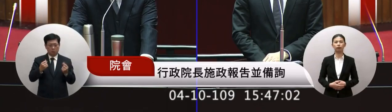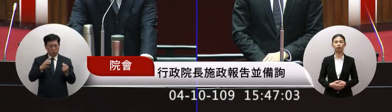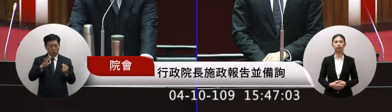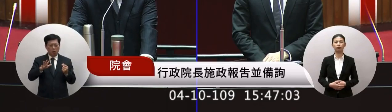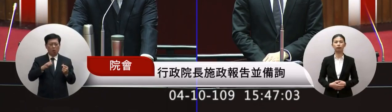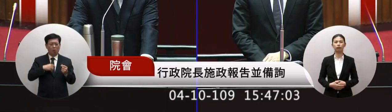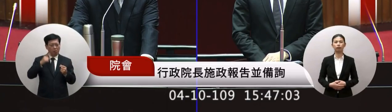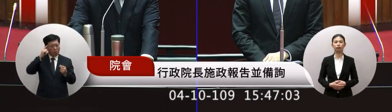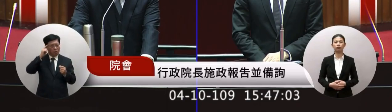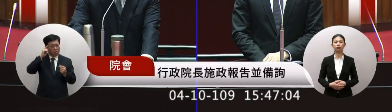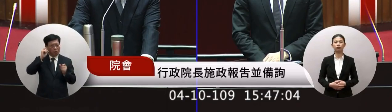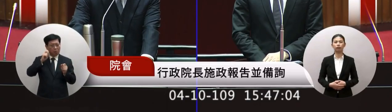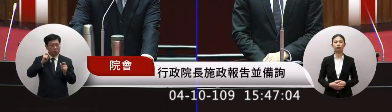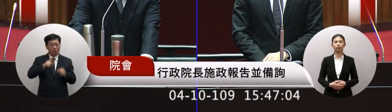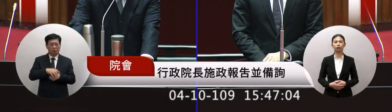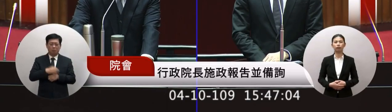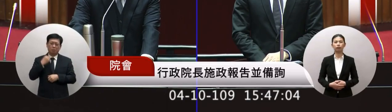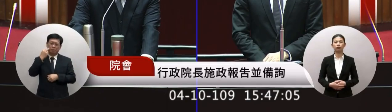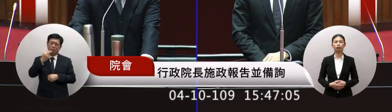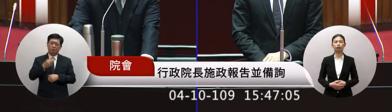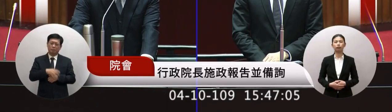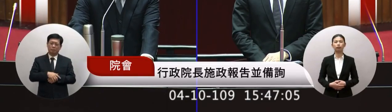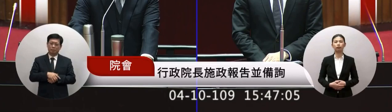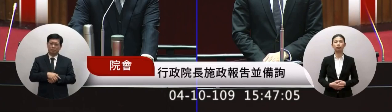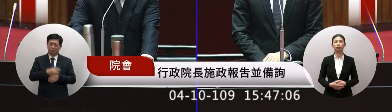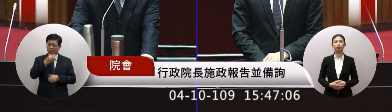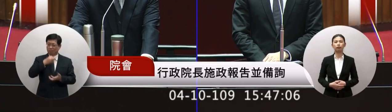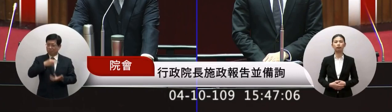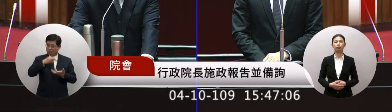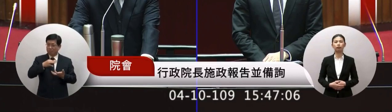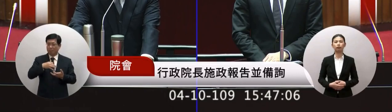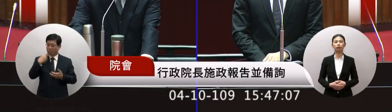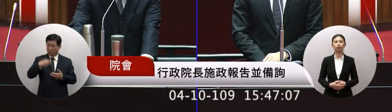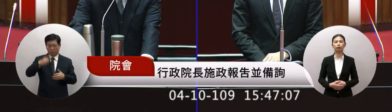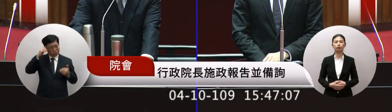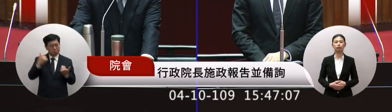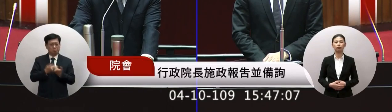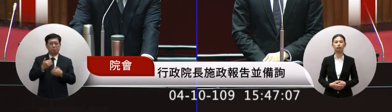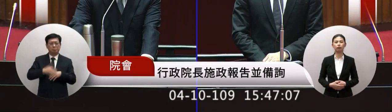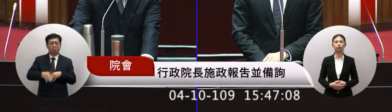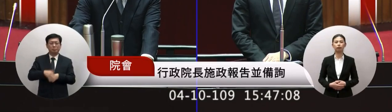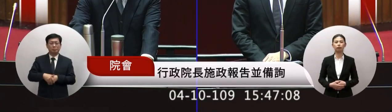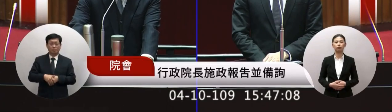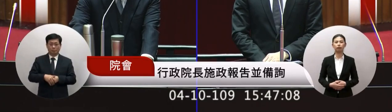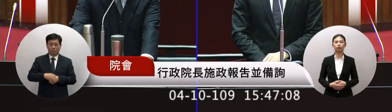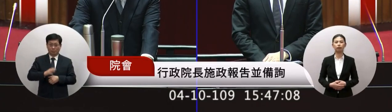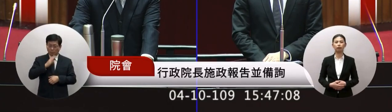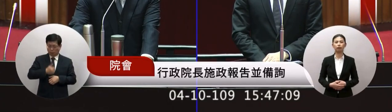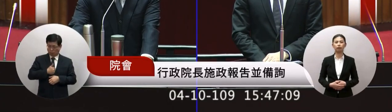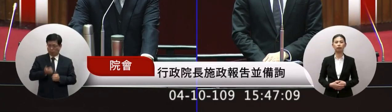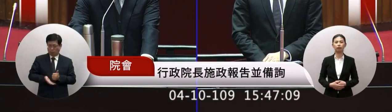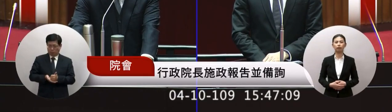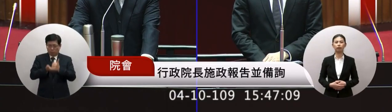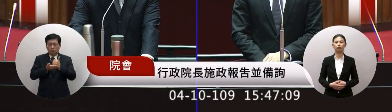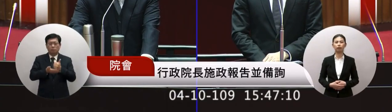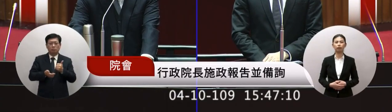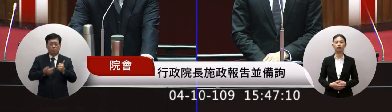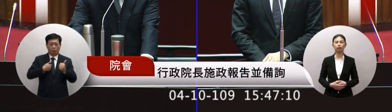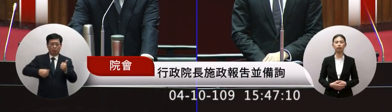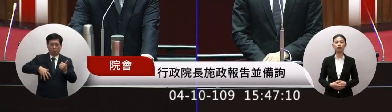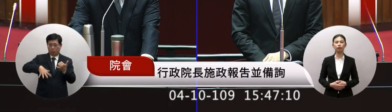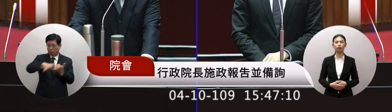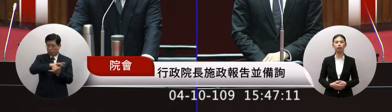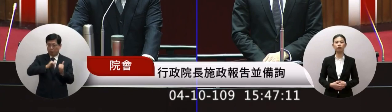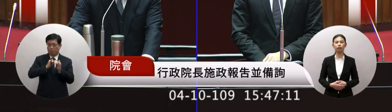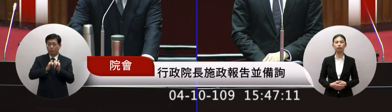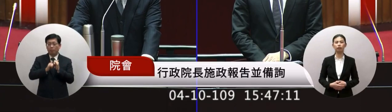很多人也感到擔心甚至不能接受但是很感謝我們整個社